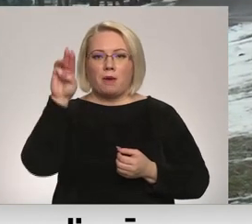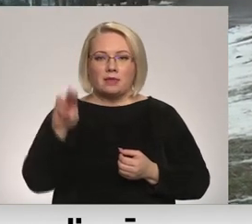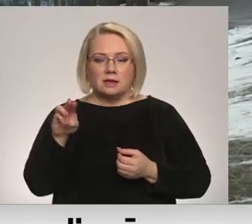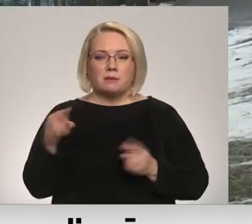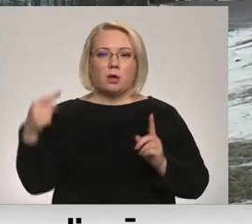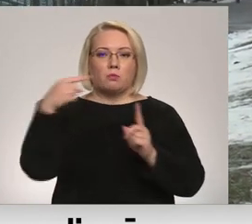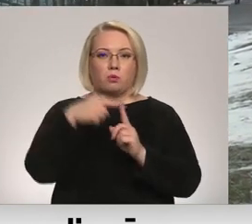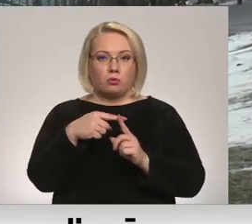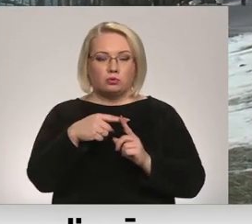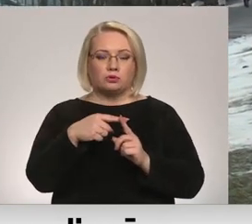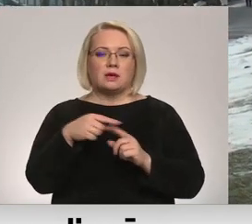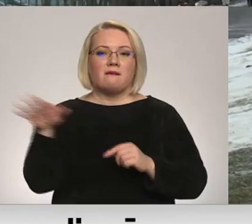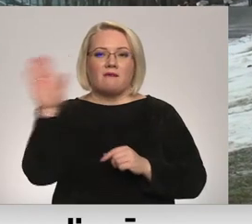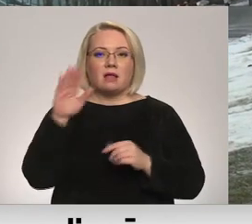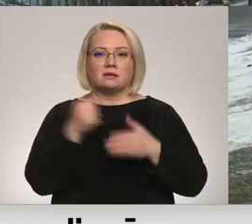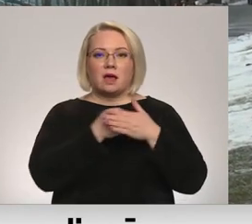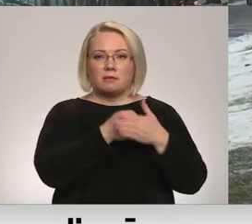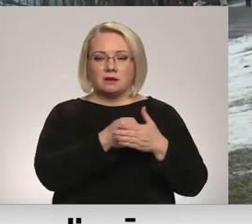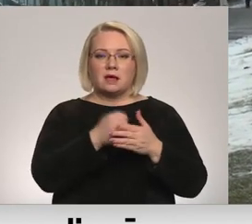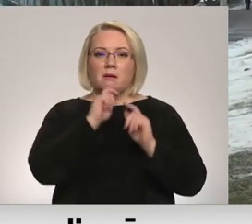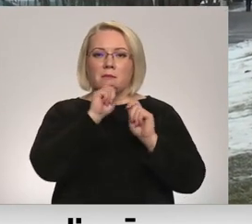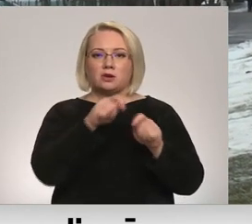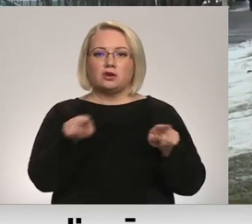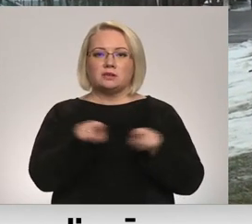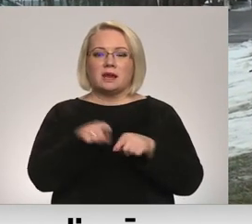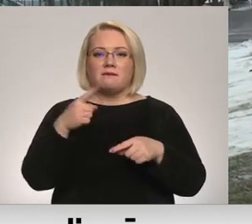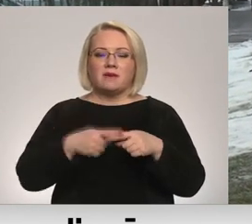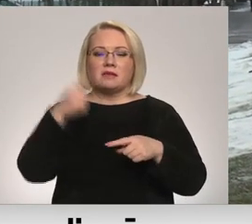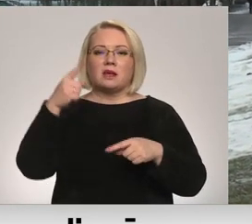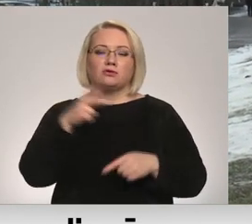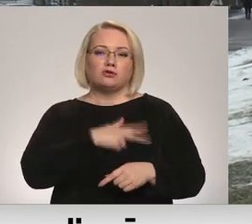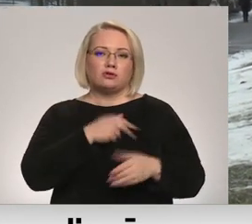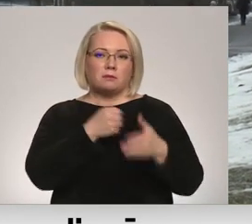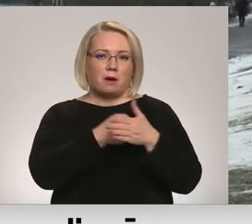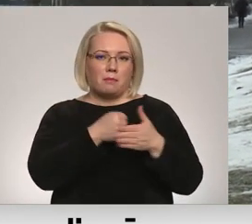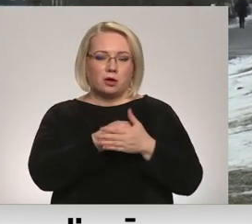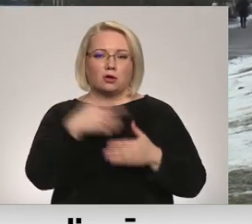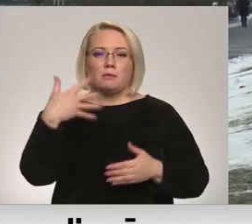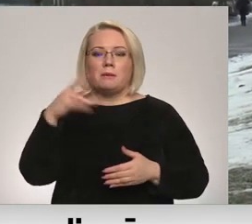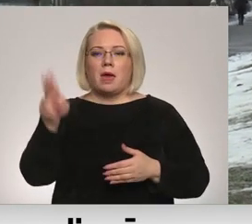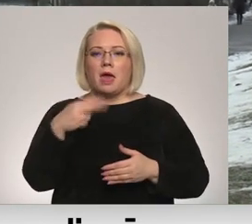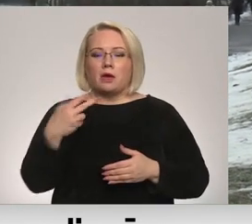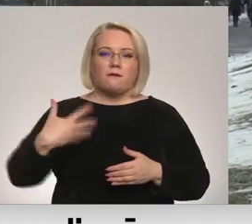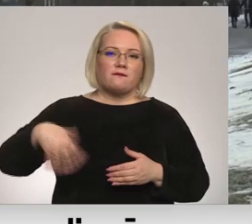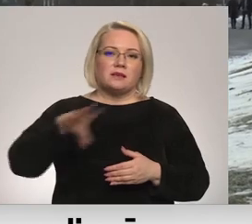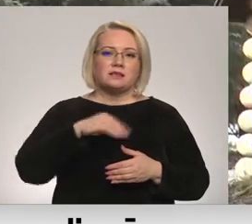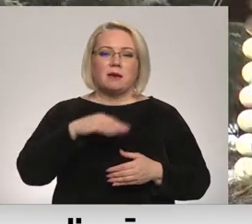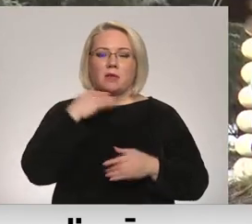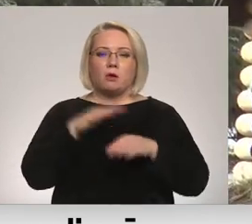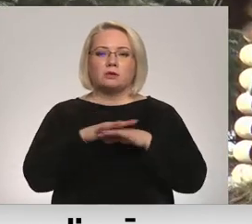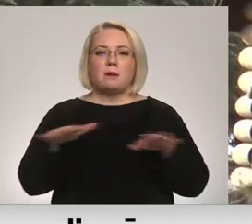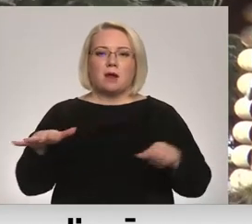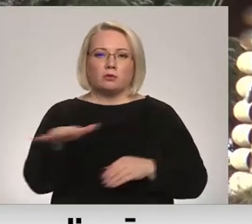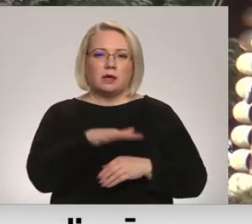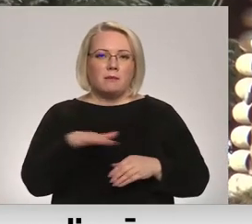Bet papildus tam līdztekus valsts atbalstam piešķiršot arī vienreizēju sociālo pabalstu 50 eiro visiem daudzbērnu ģimeņa